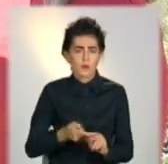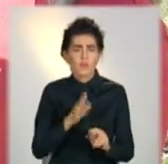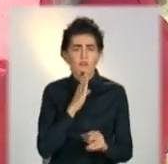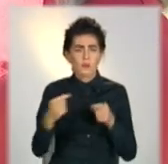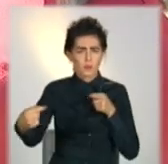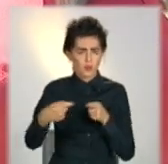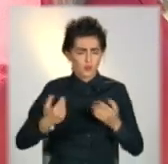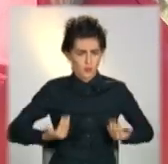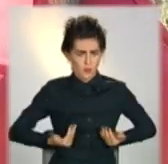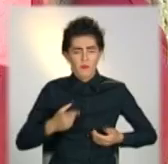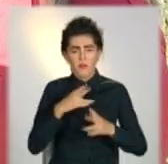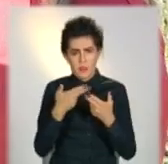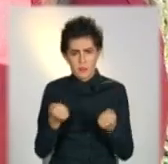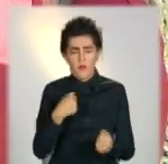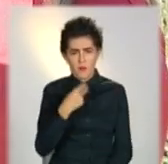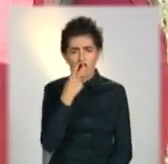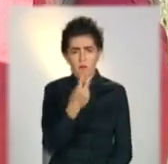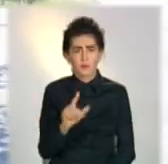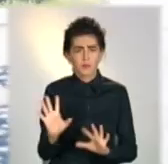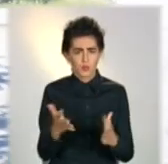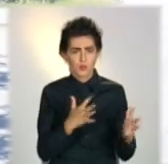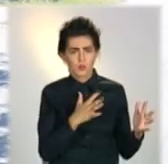навпроти і бачила, як усе відбувалося.